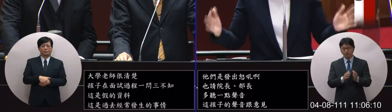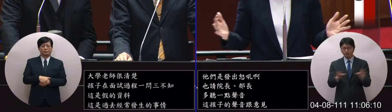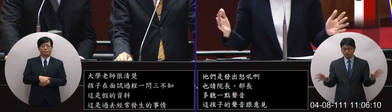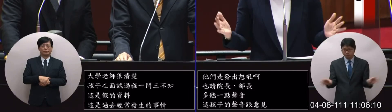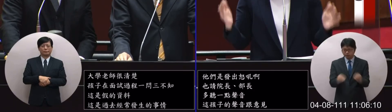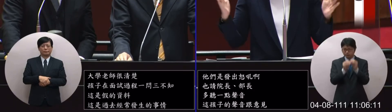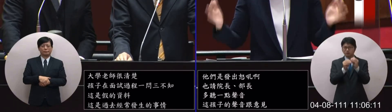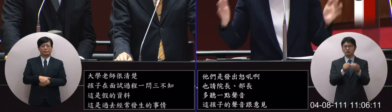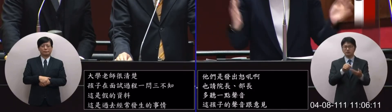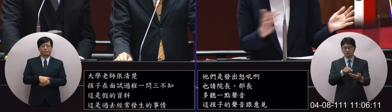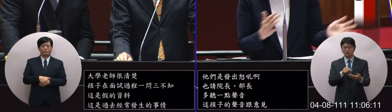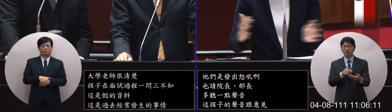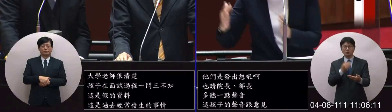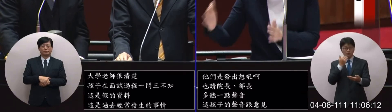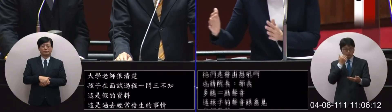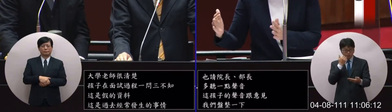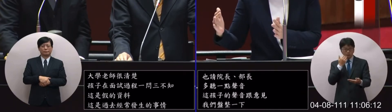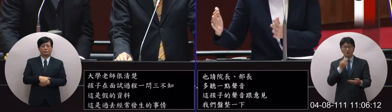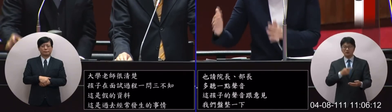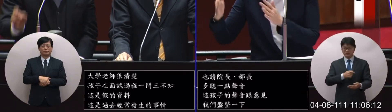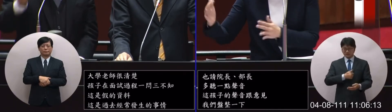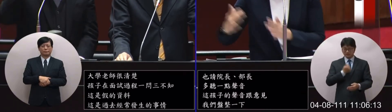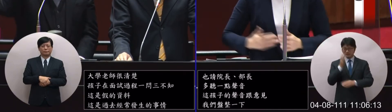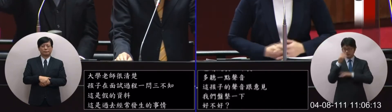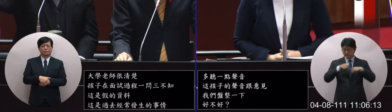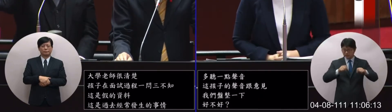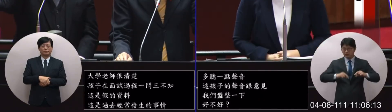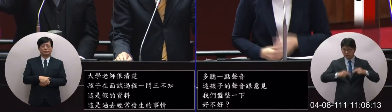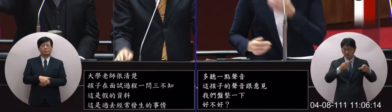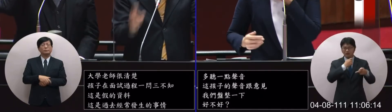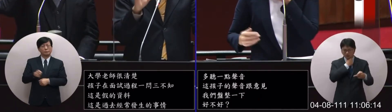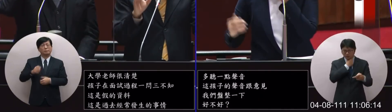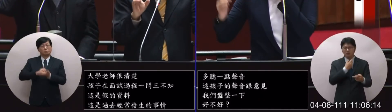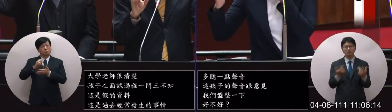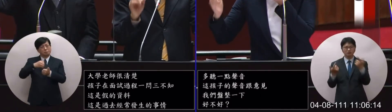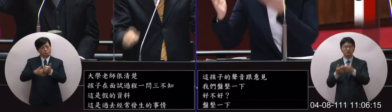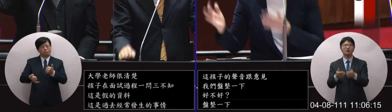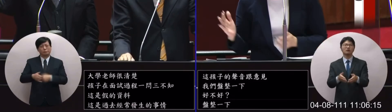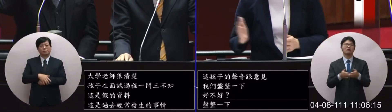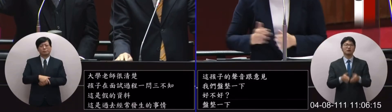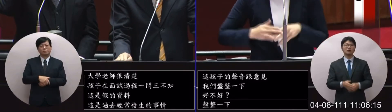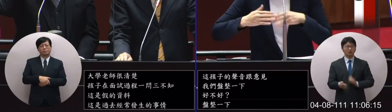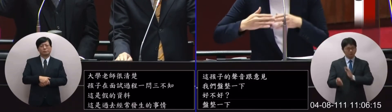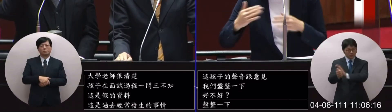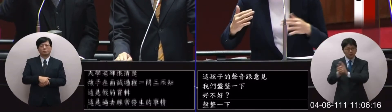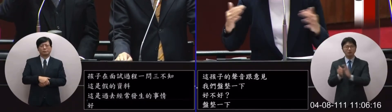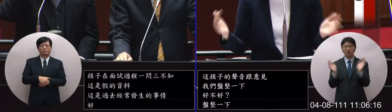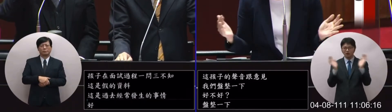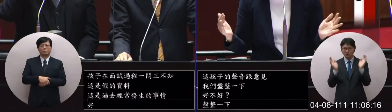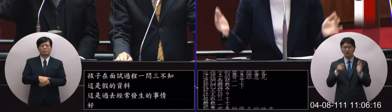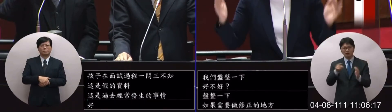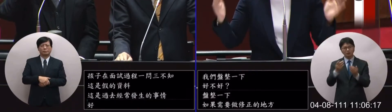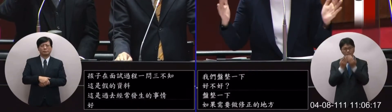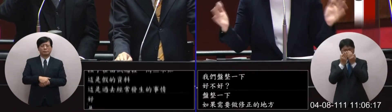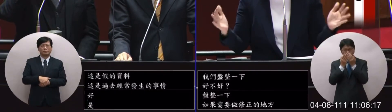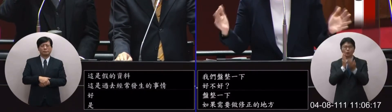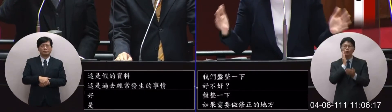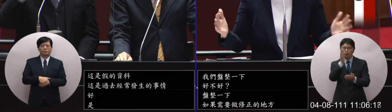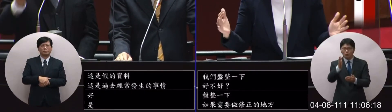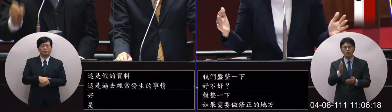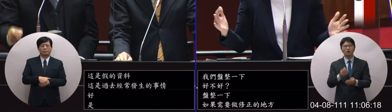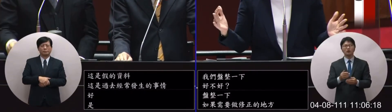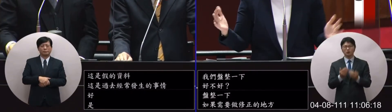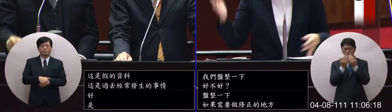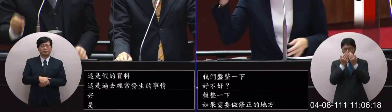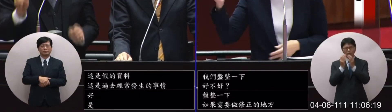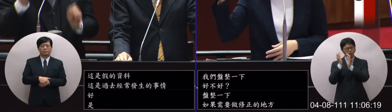盤整一下如果需要做修正的地方我們趕快來修正我們是要幫忙孩子順利的學習減輕課